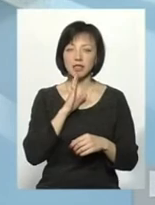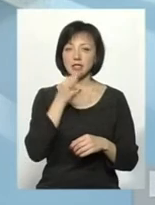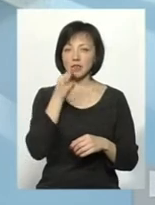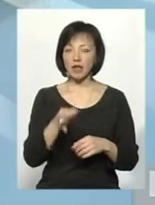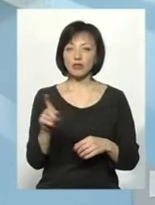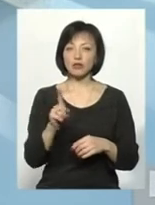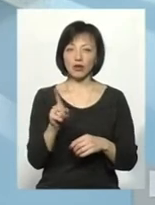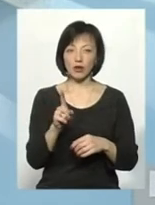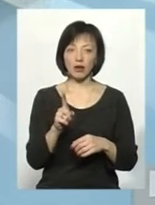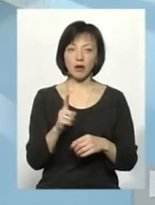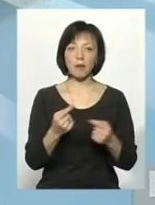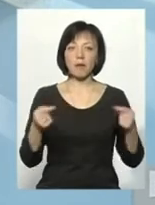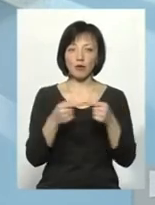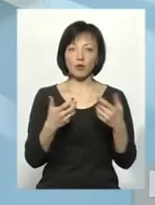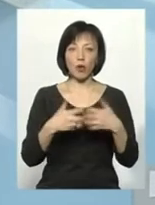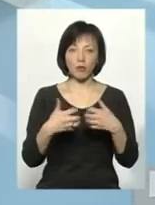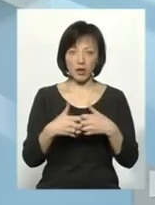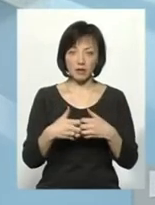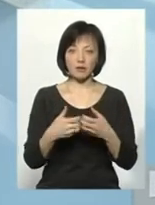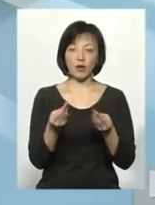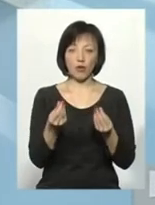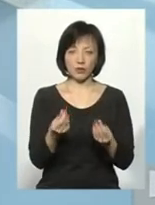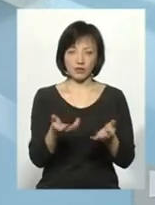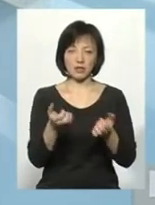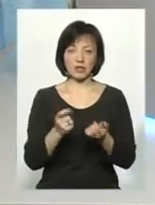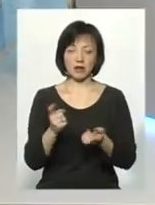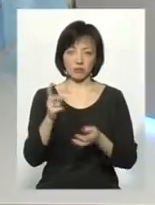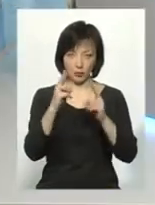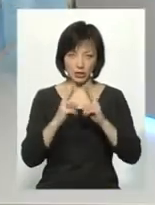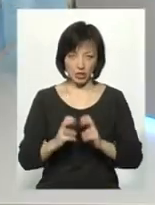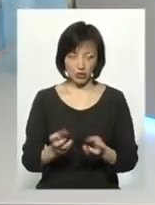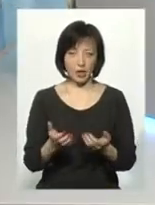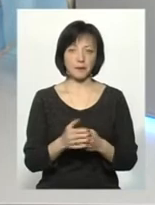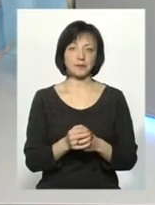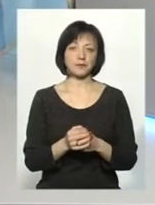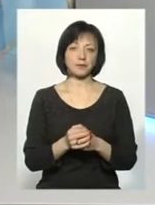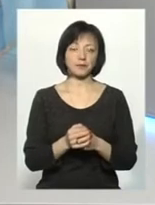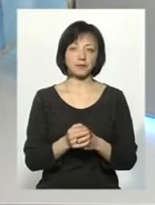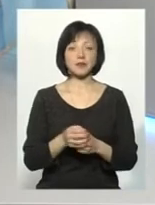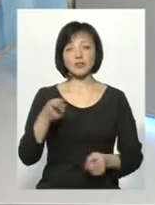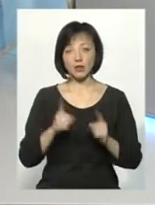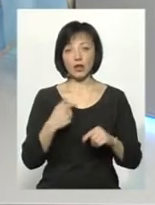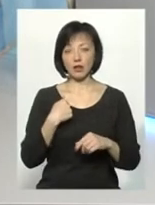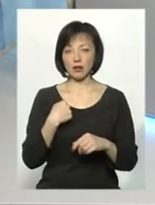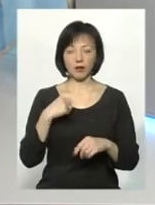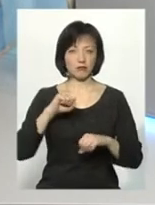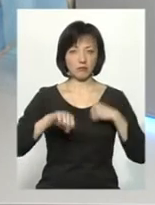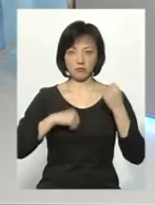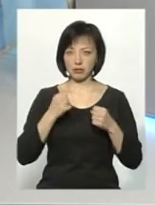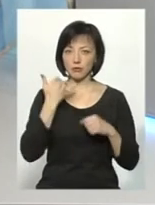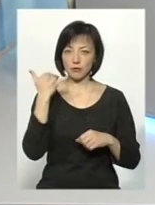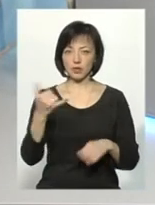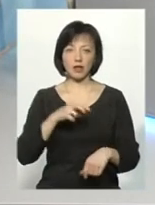сказала, що на певному обладнанні закористування з неї взяли кошти. Звичайно, я була обурена і